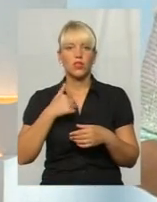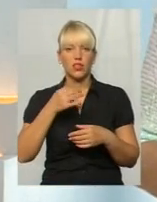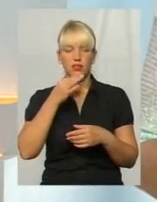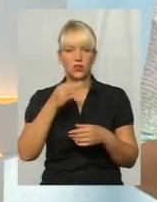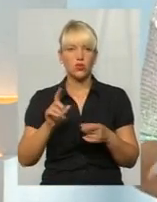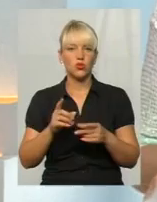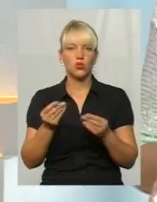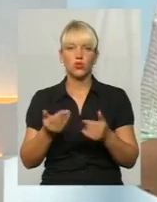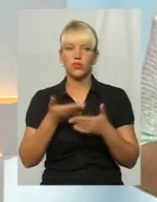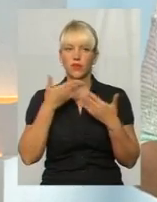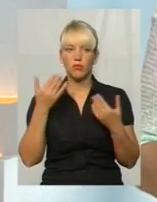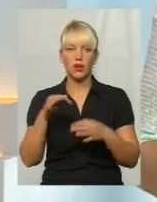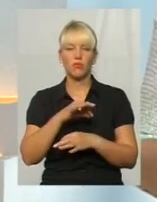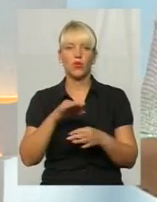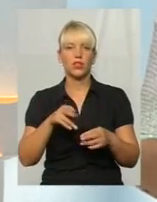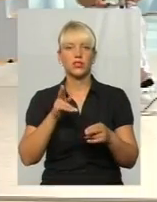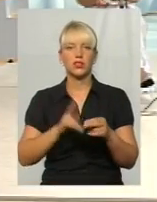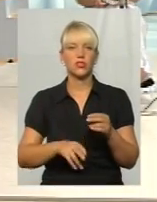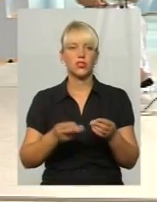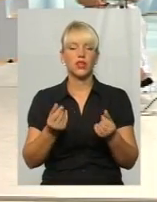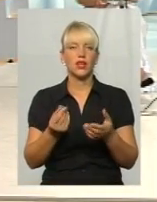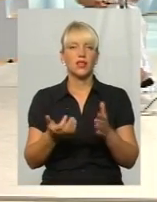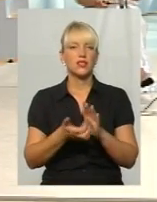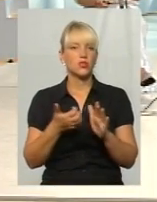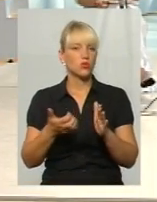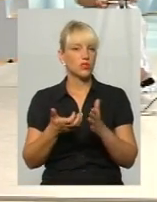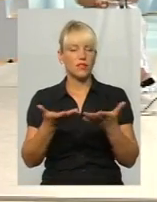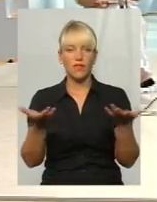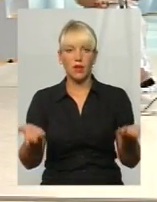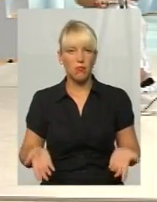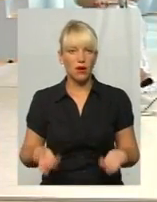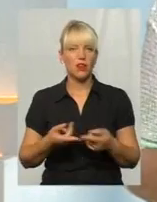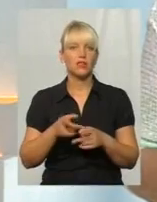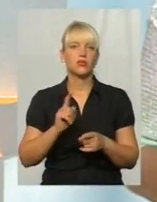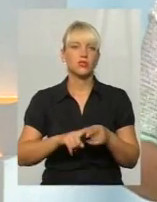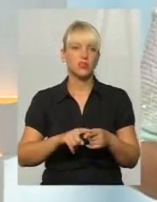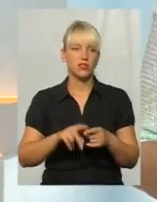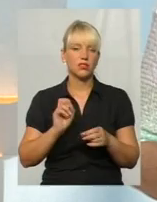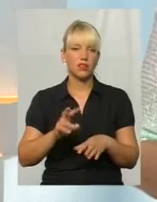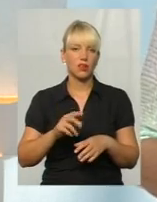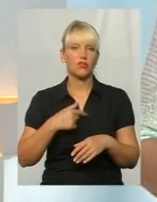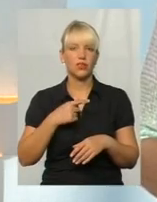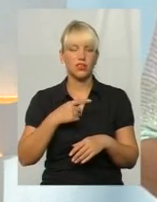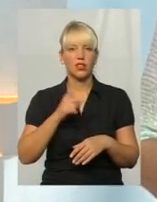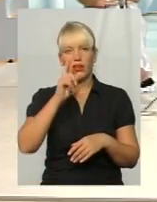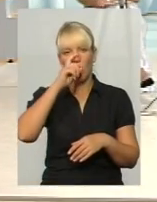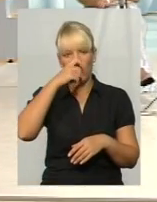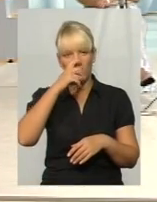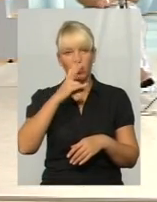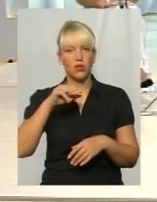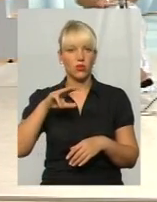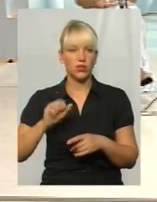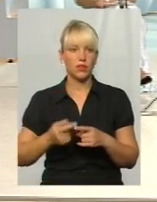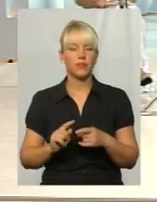проєкт закінчується, ресурсів нема, і, знаєте, ну, це така, знаєте, можна сказати, горька нота. Так, у нас в кінці така тема.